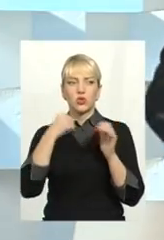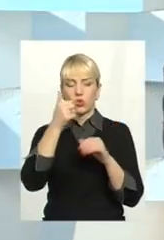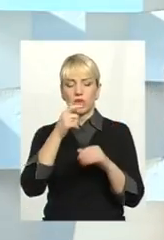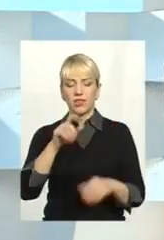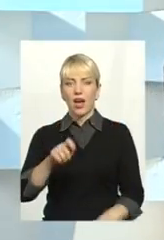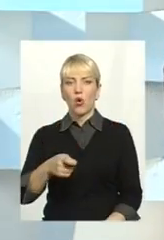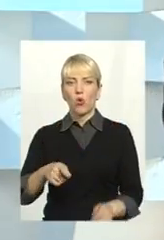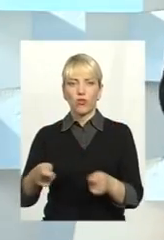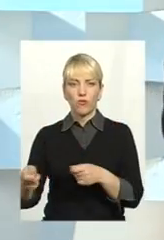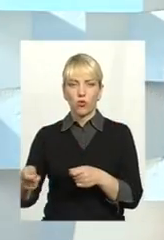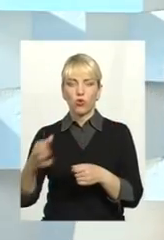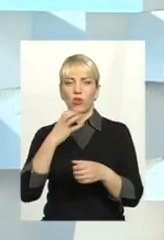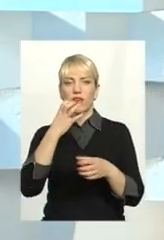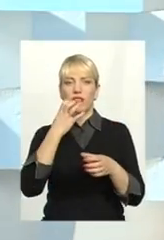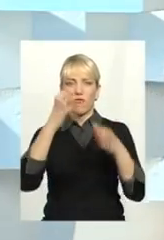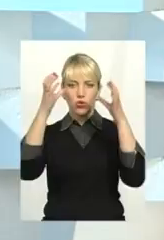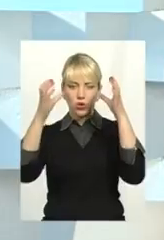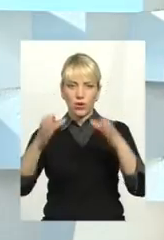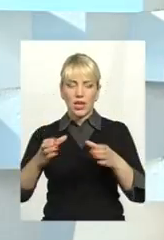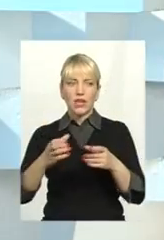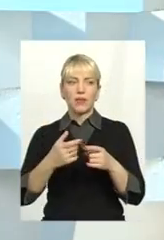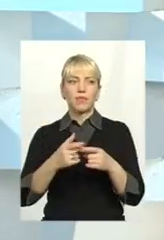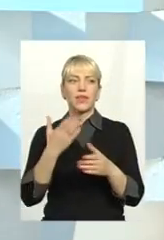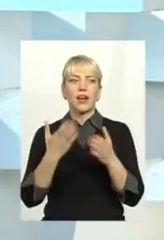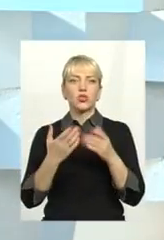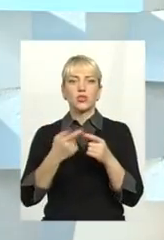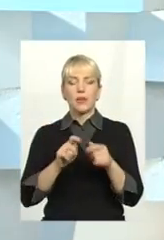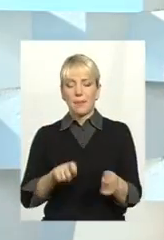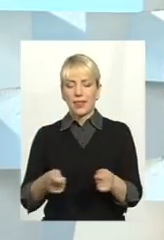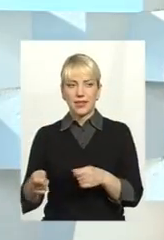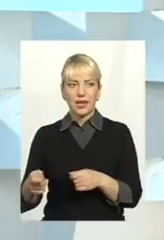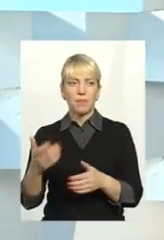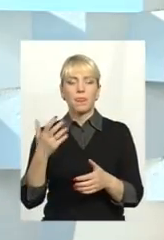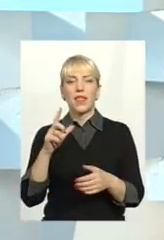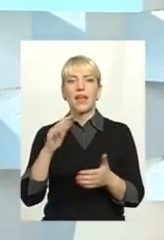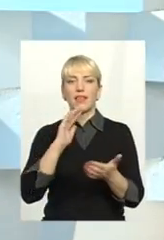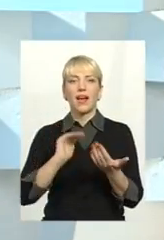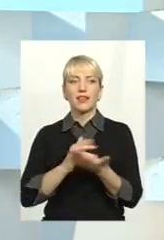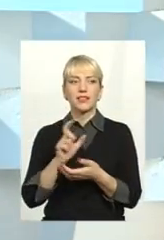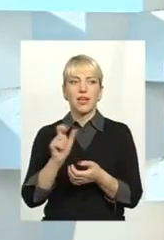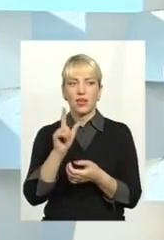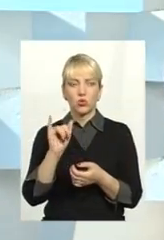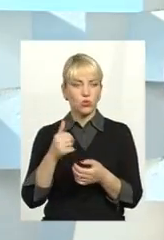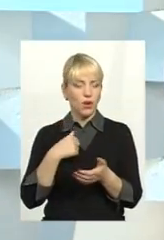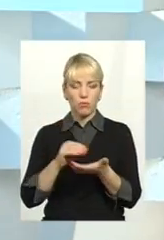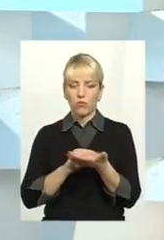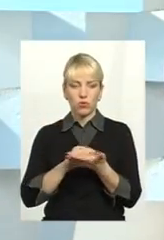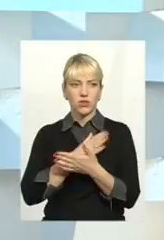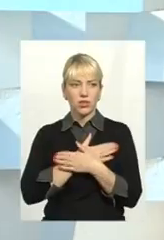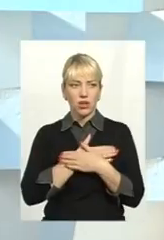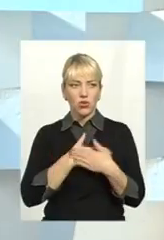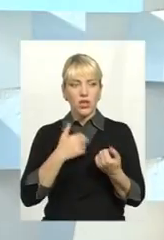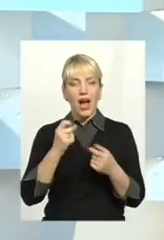і водогрійний котел. І 1 січня 2018 року, якщо це пліта. Якість газу я тільки що відповідав, повторюватися не хочу.